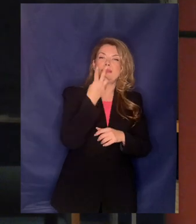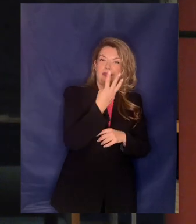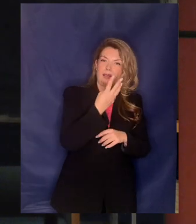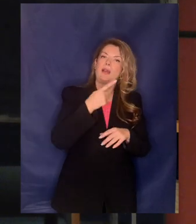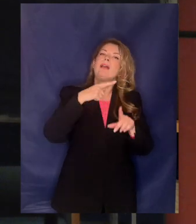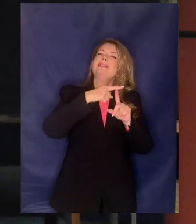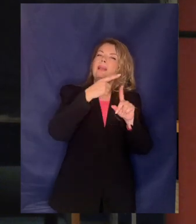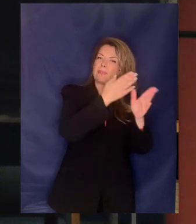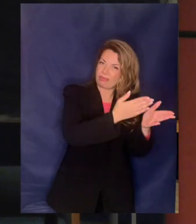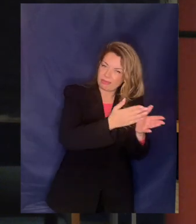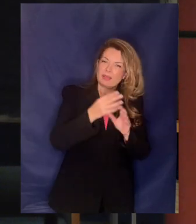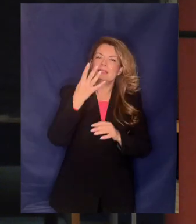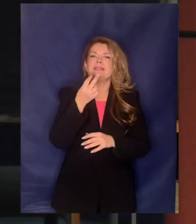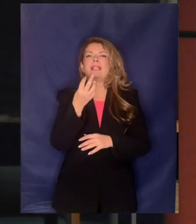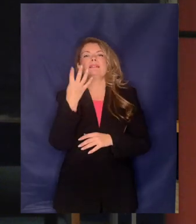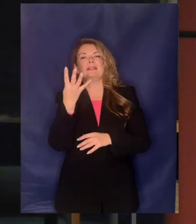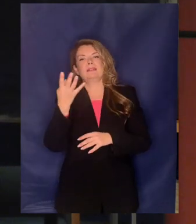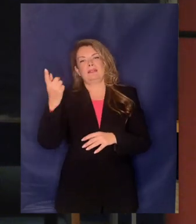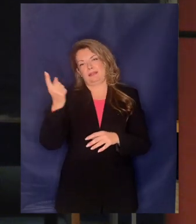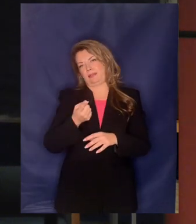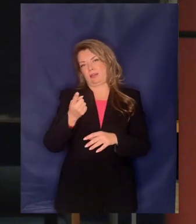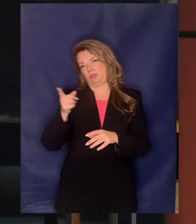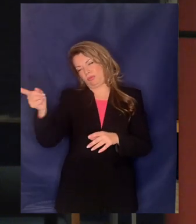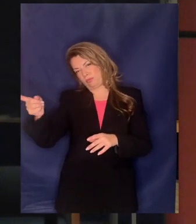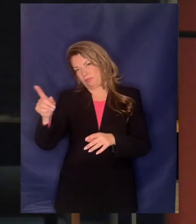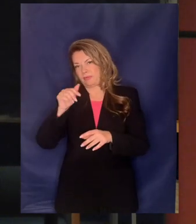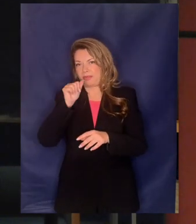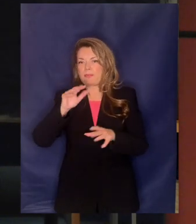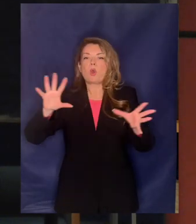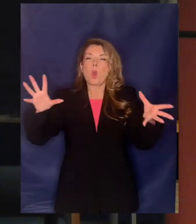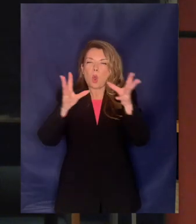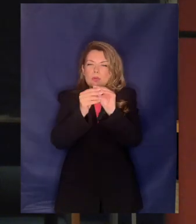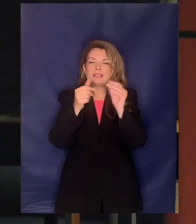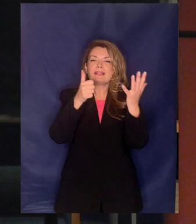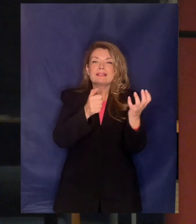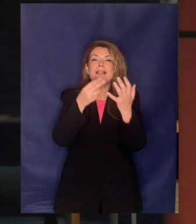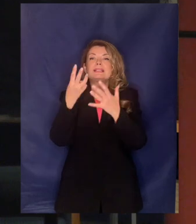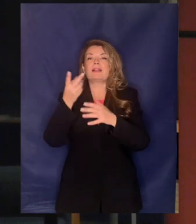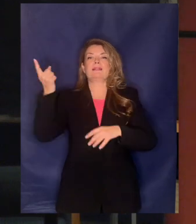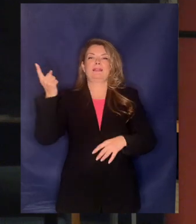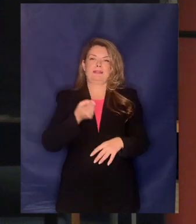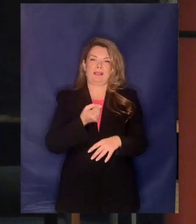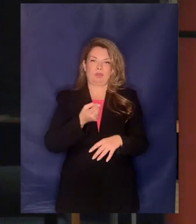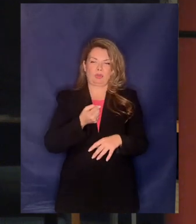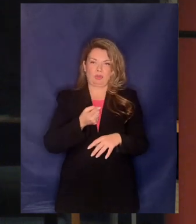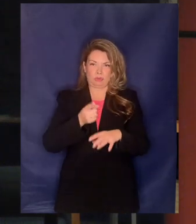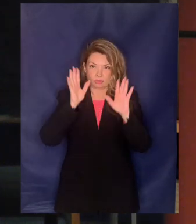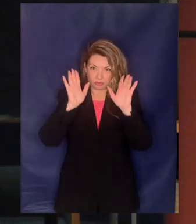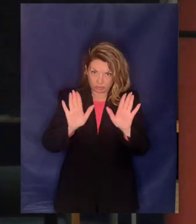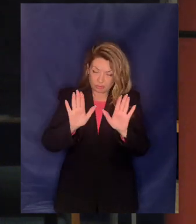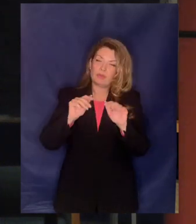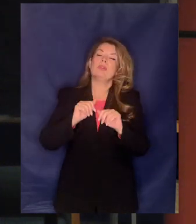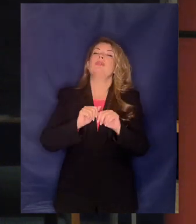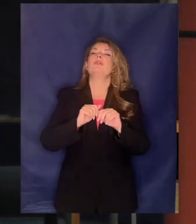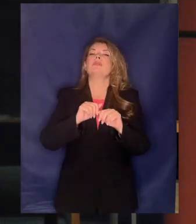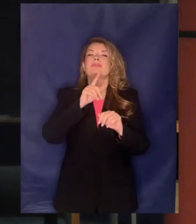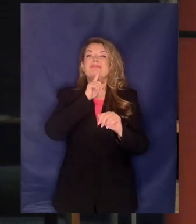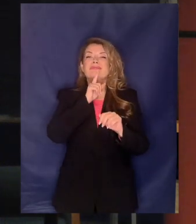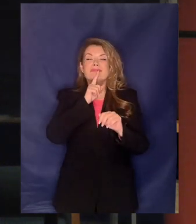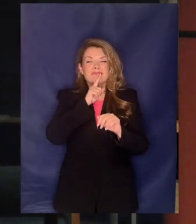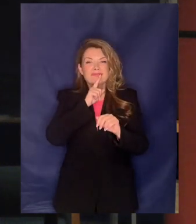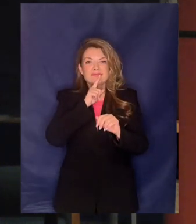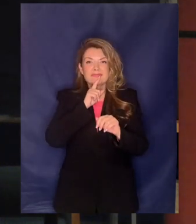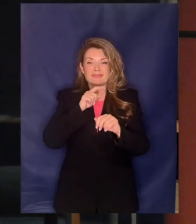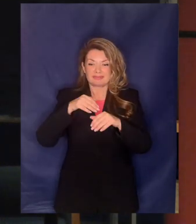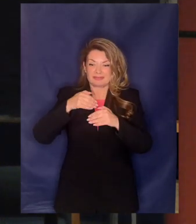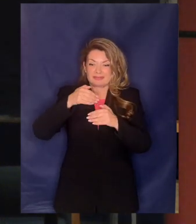ΕΙΔΑΒ και 34% φτάνουμε λοιπόν σε ένα ποσοστό 61,33% αυτό έχετε να ανακόψει η ιστορική